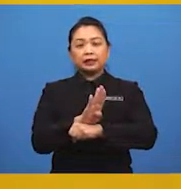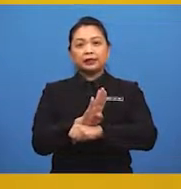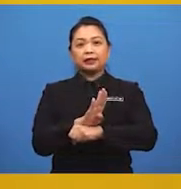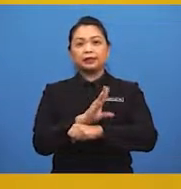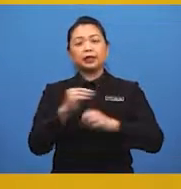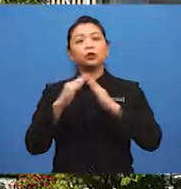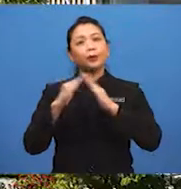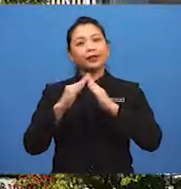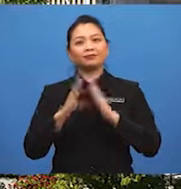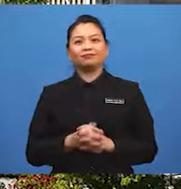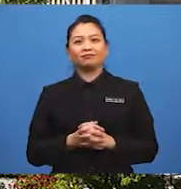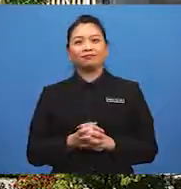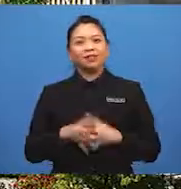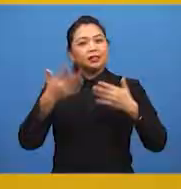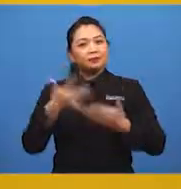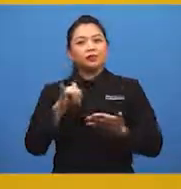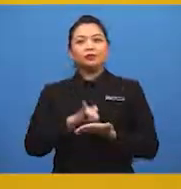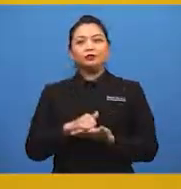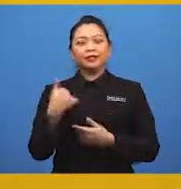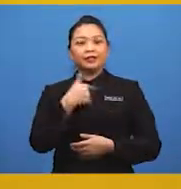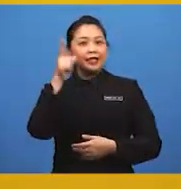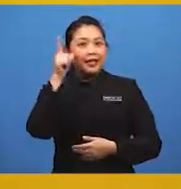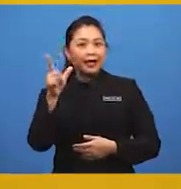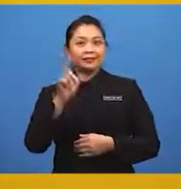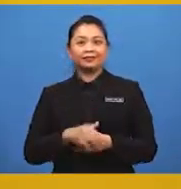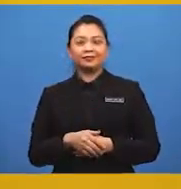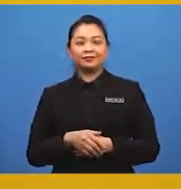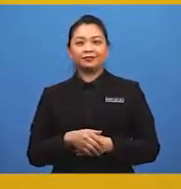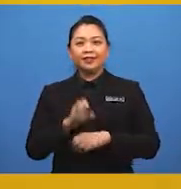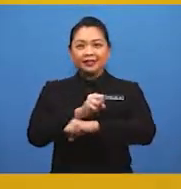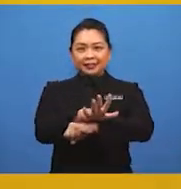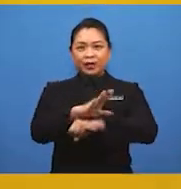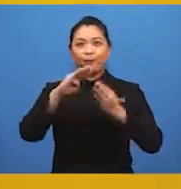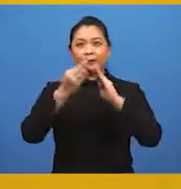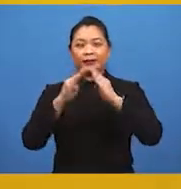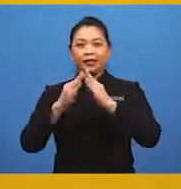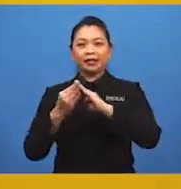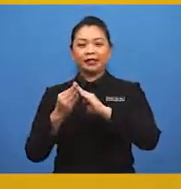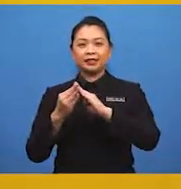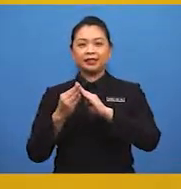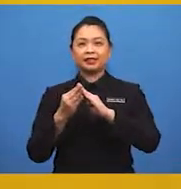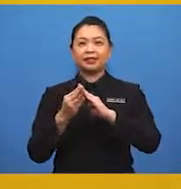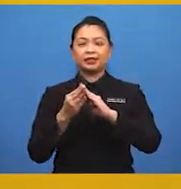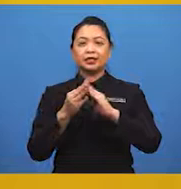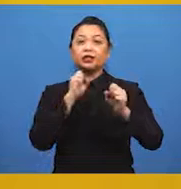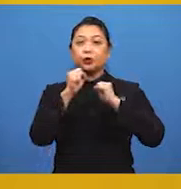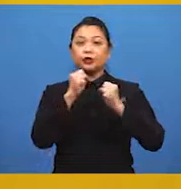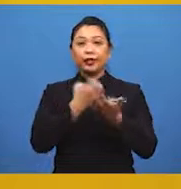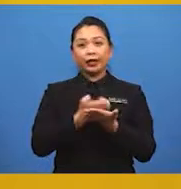kediaman. Seterusnya, kita lihat pula kesan pembandaran dari segi